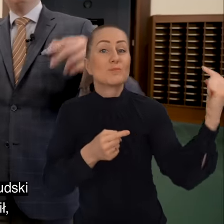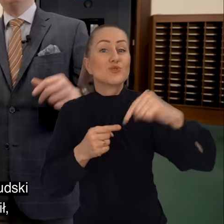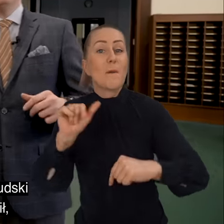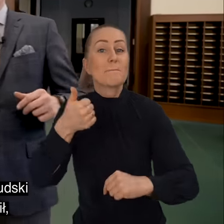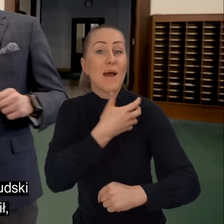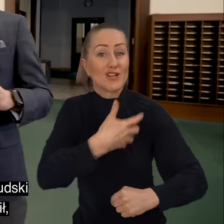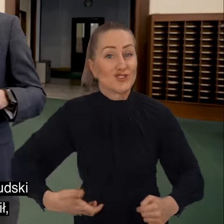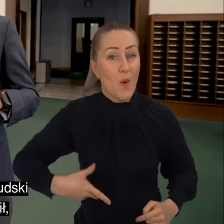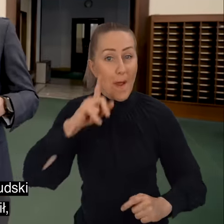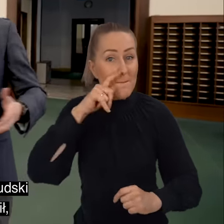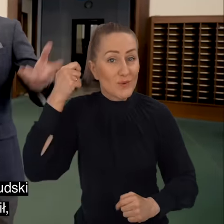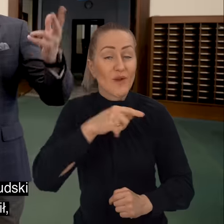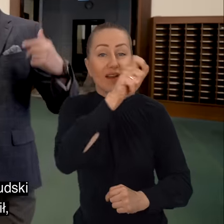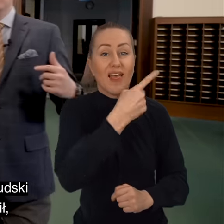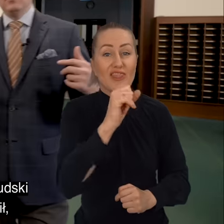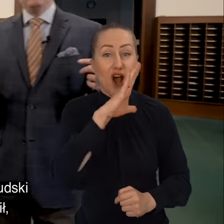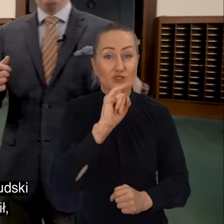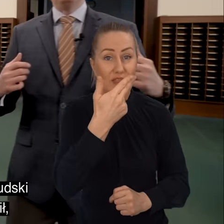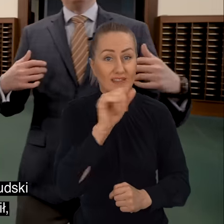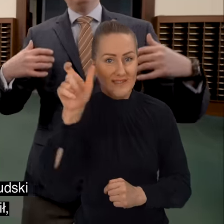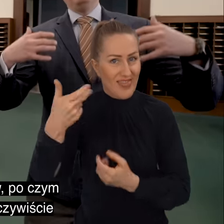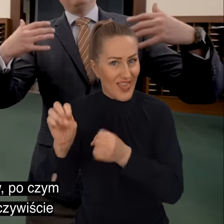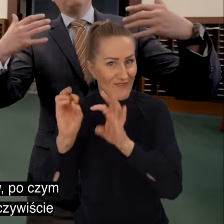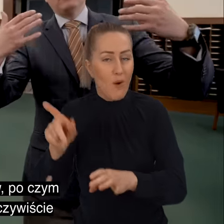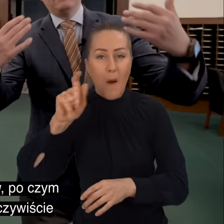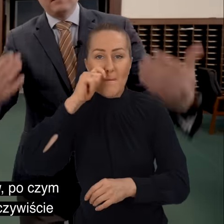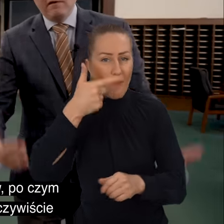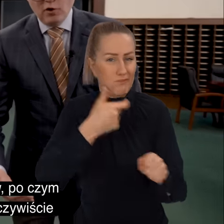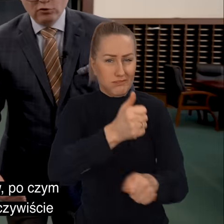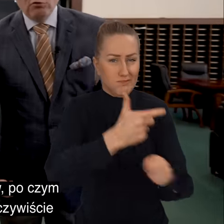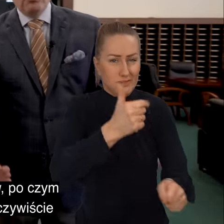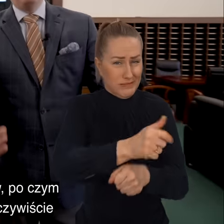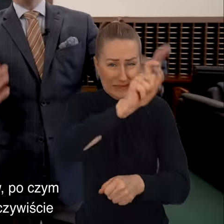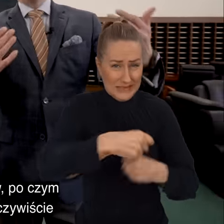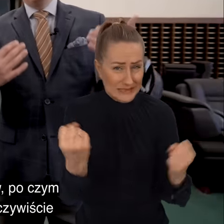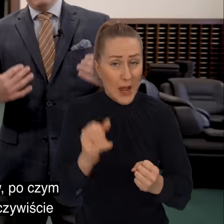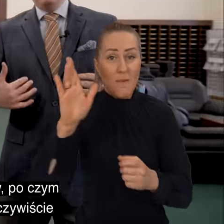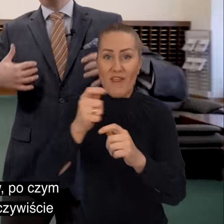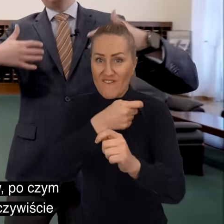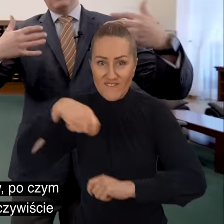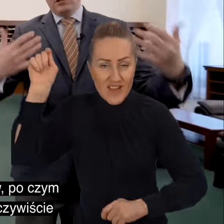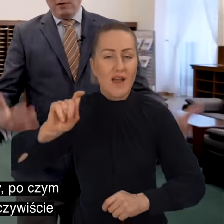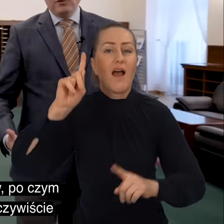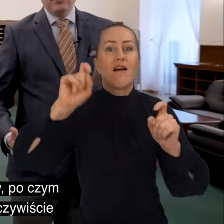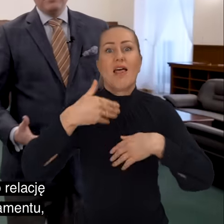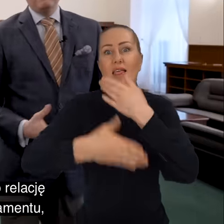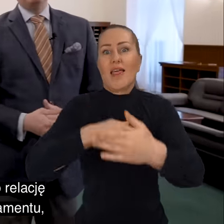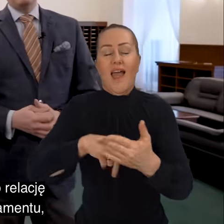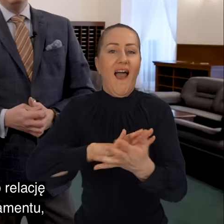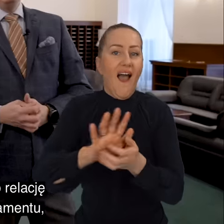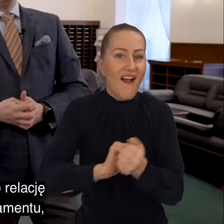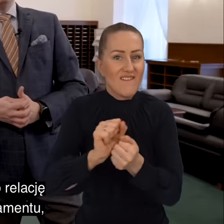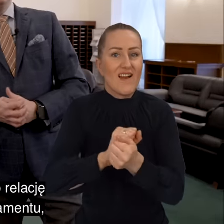kiedy przyjechał tu marszałek Piłsudski i Daszyński go nie wpuścił. Piłsudski zwyzywał go od durniów, po czym wyjechał, po czym się zaczęła oczywiście